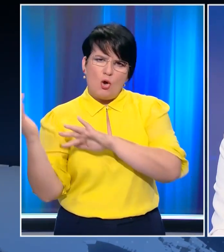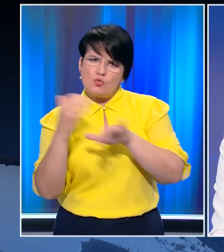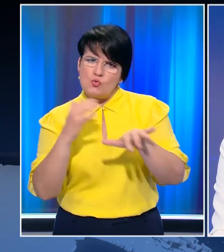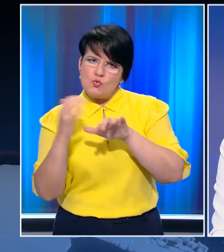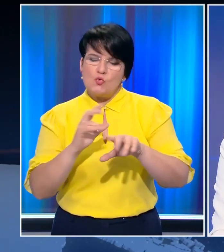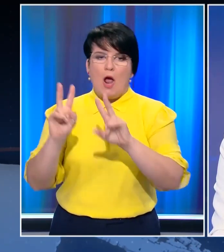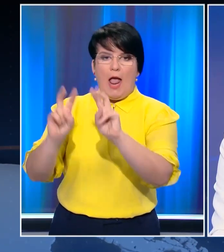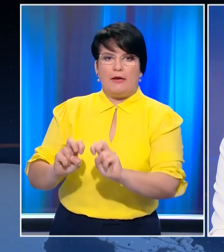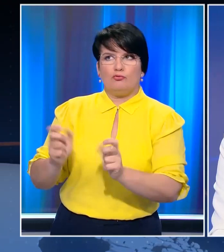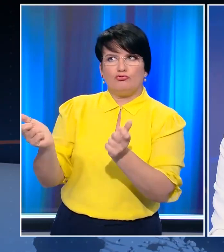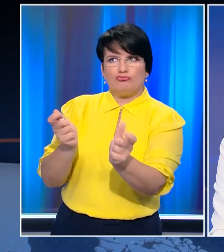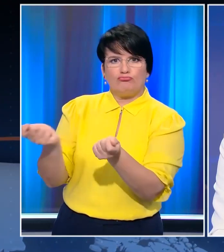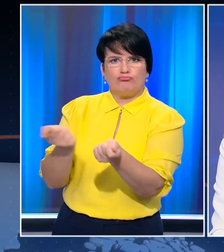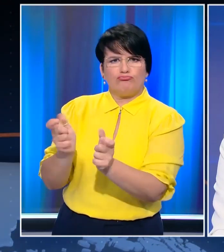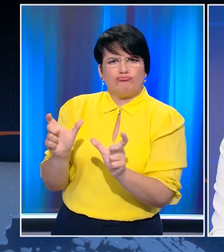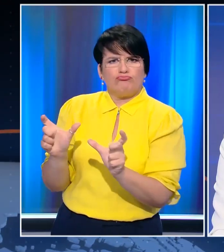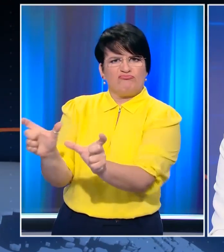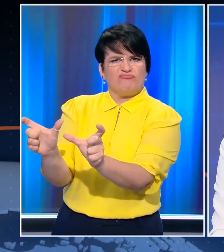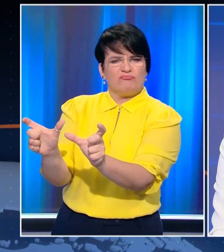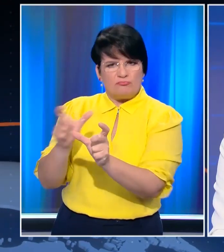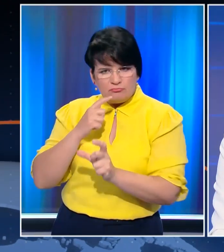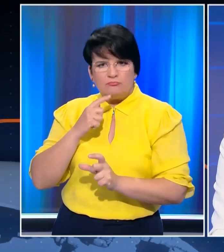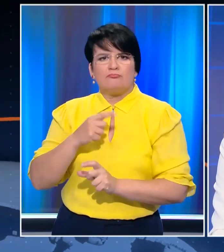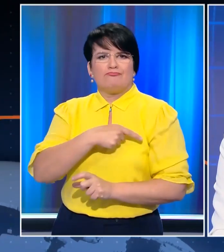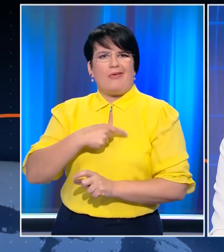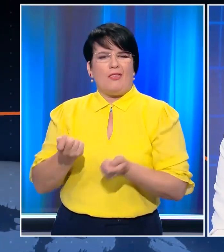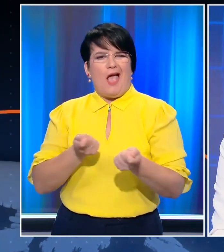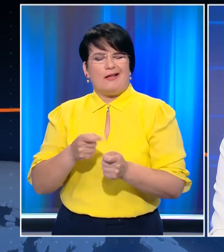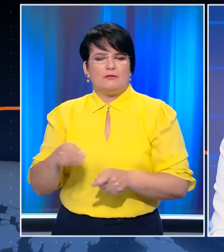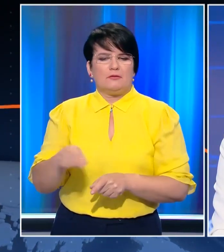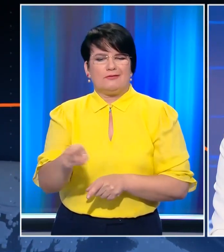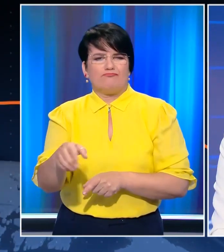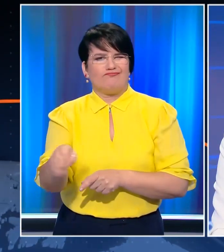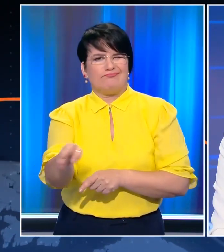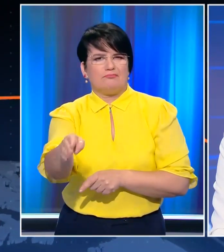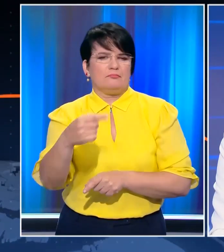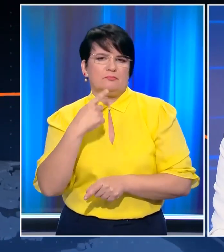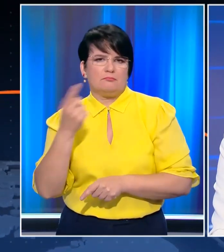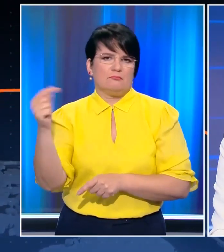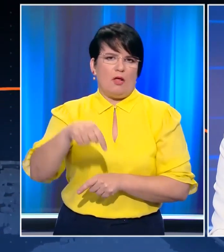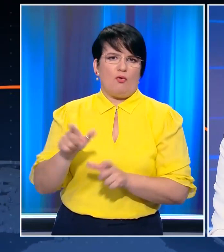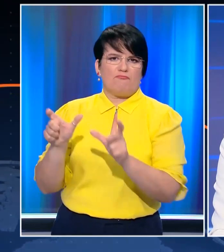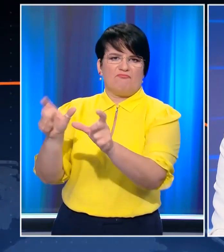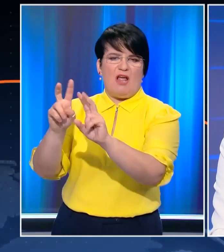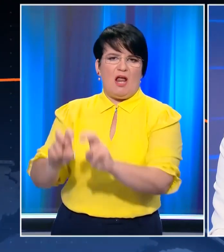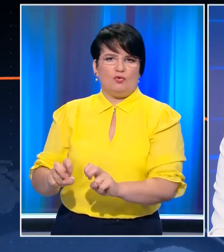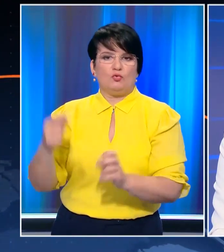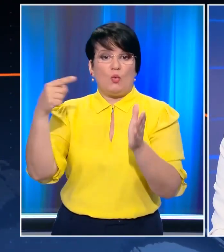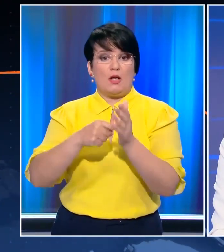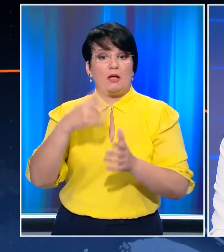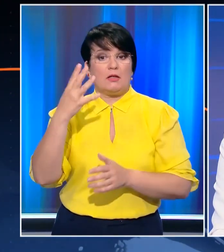να διαχειριστεί τα κυκλώματα των διακινητών αλλά και να αποδεχτεί να πάρει πίσω τους 150